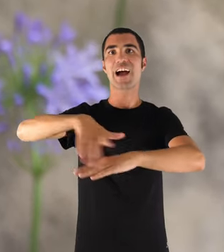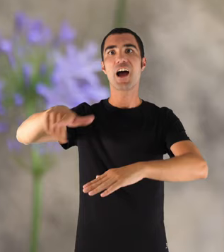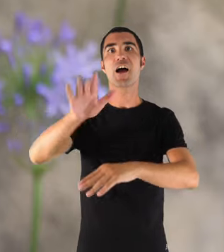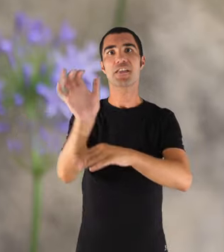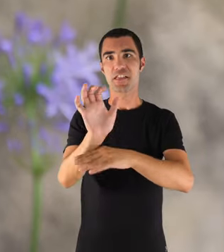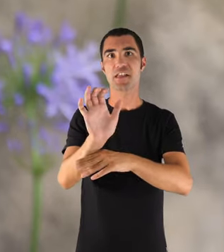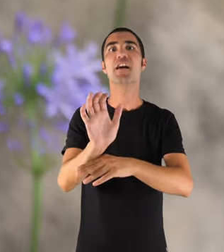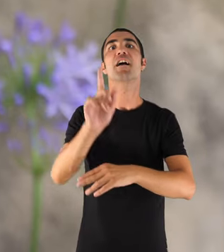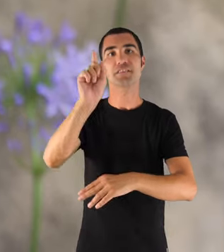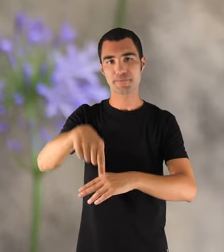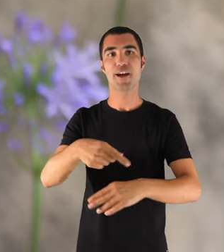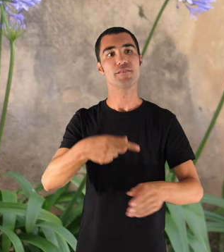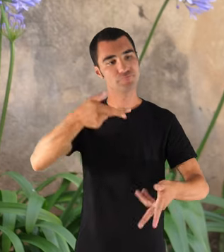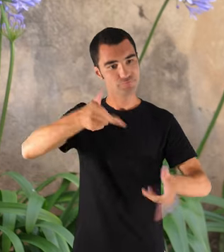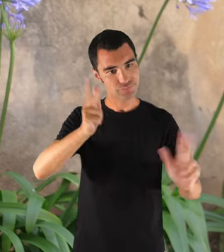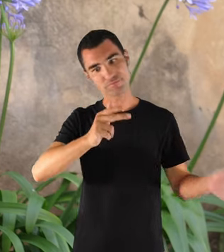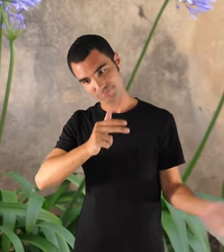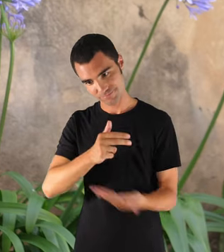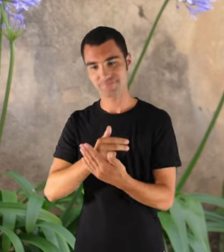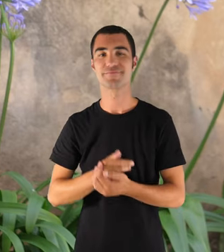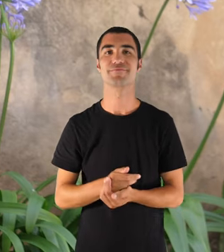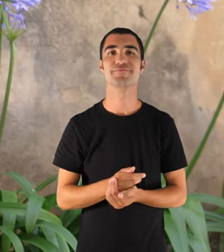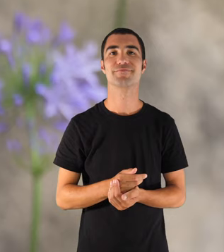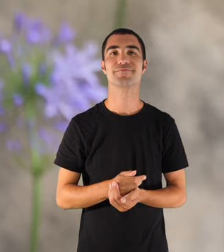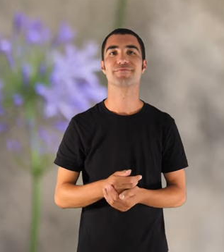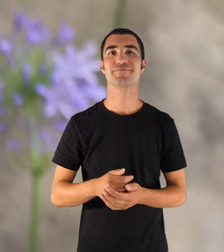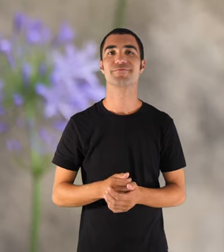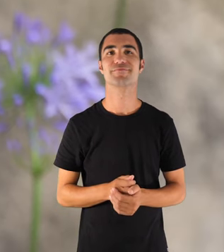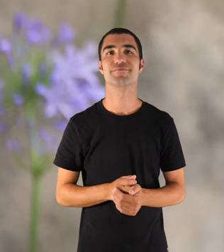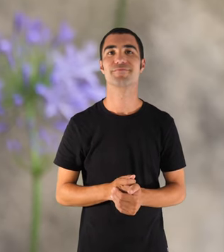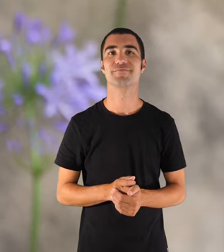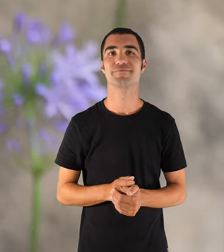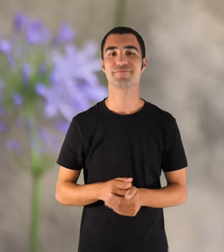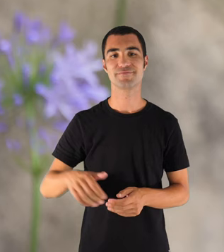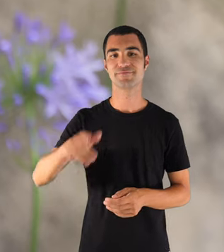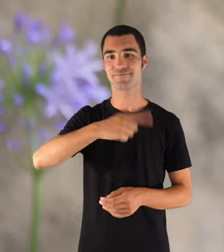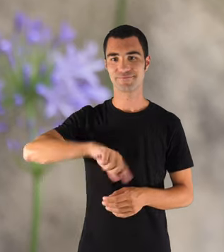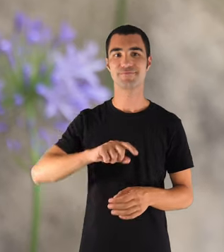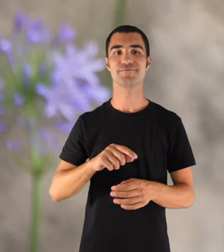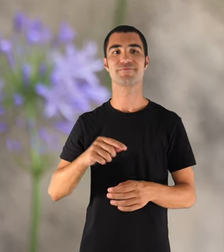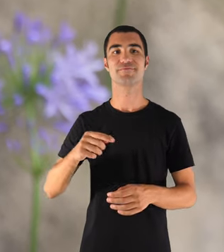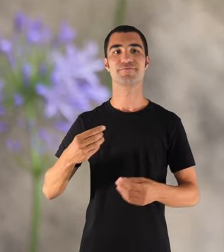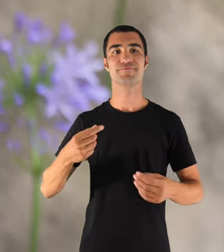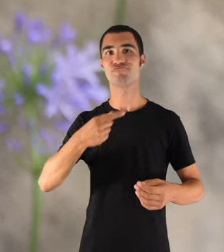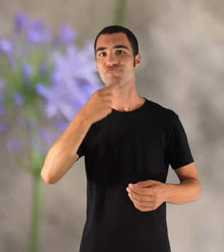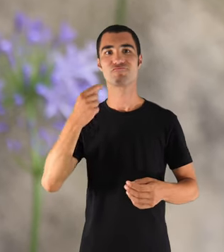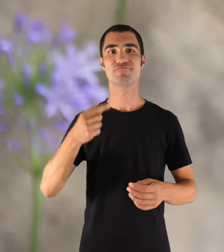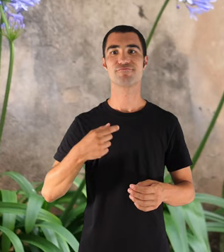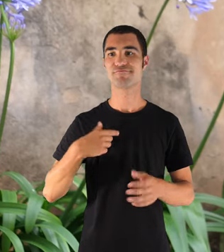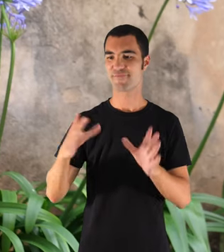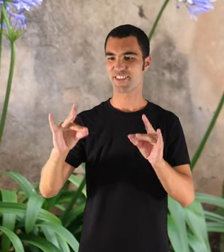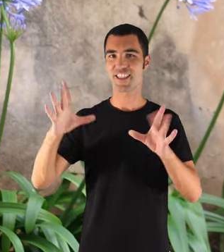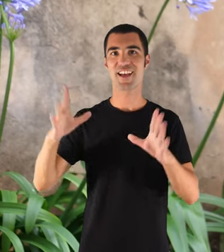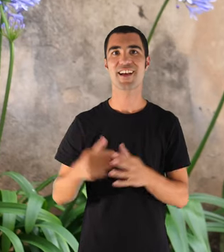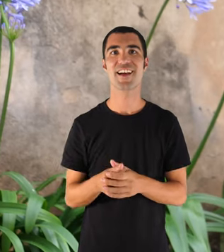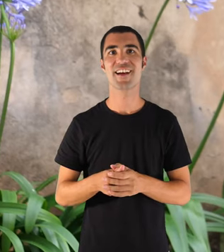passar, també hi anàvem. Anàvem al poble, si podria. Ballar en sabia molt, jo. Ballar de ferrat.